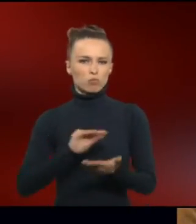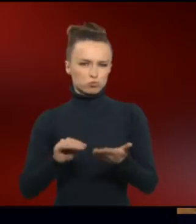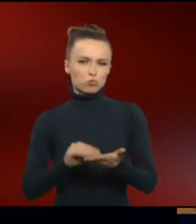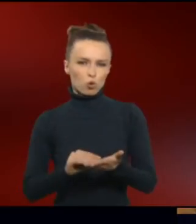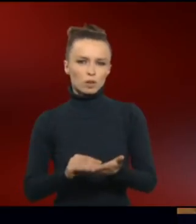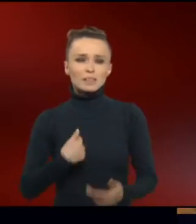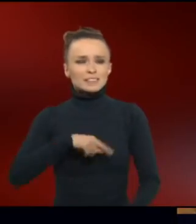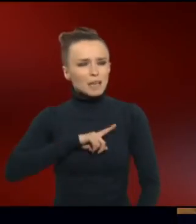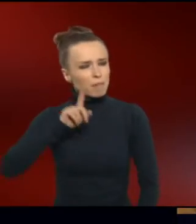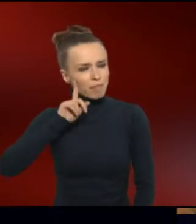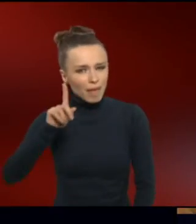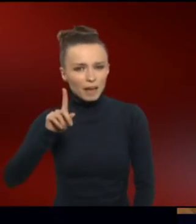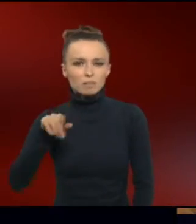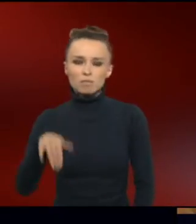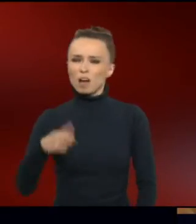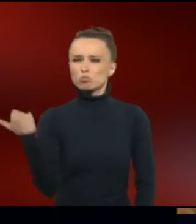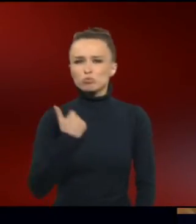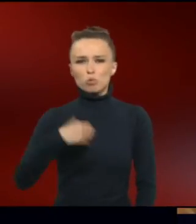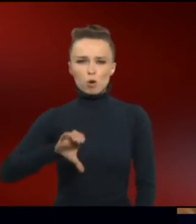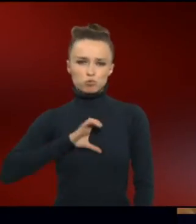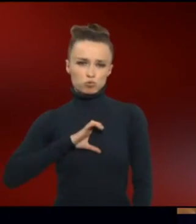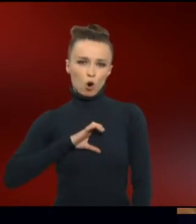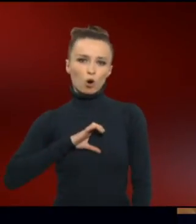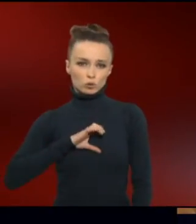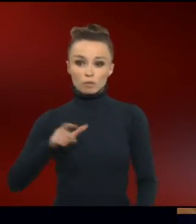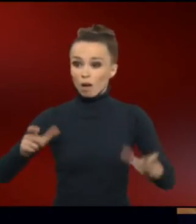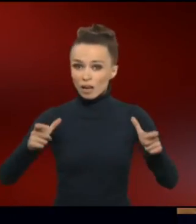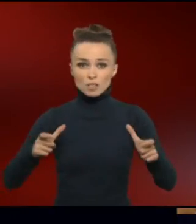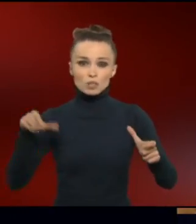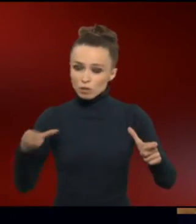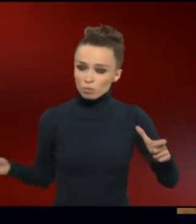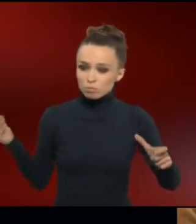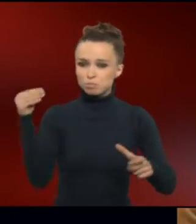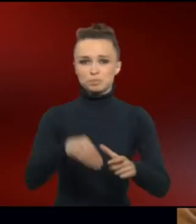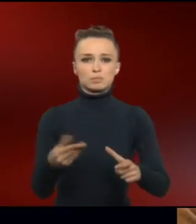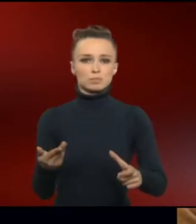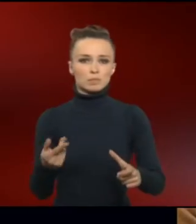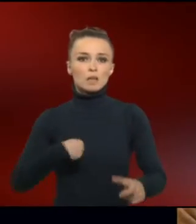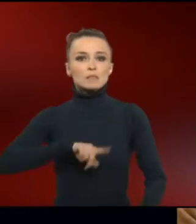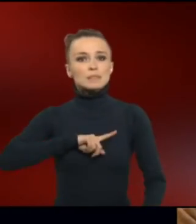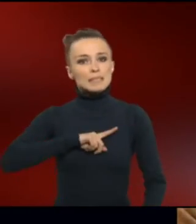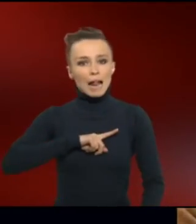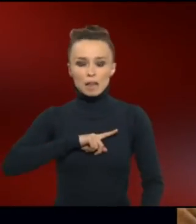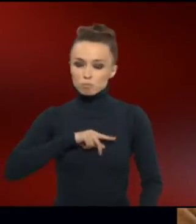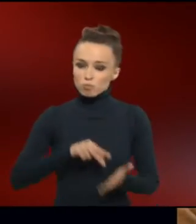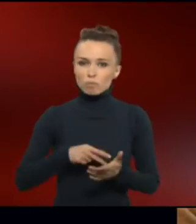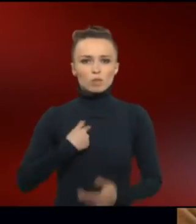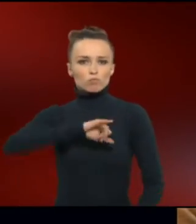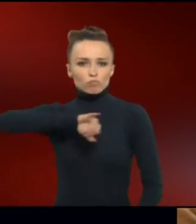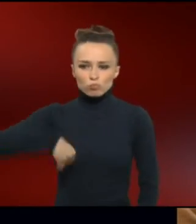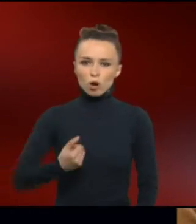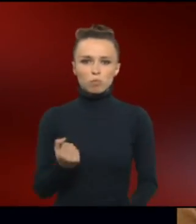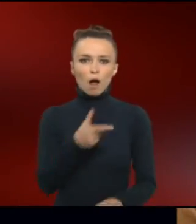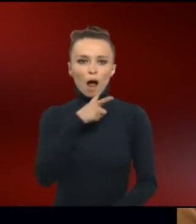ich denke, die haben eine super Chance dazu, in unserer Gesellschaft einen Job zu kriegen. Also